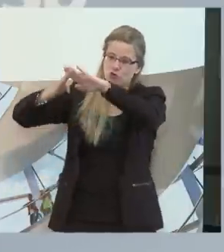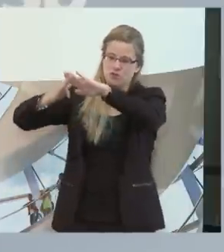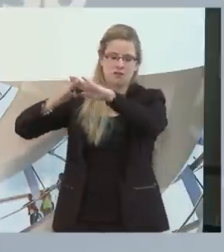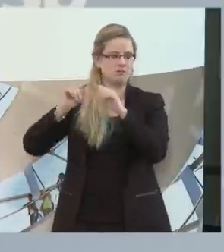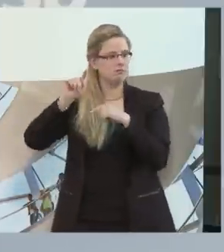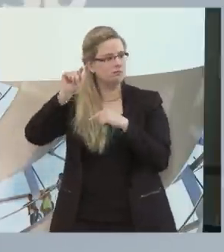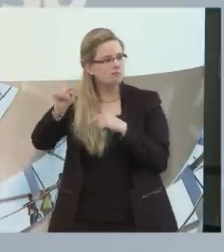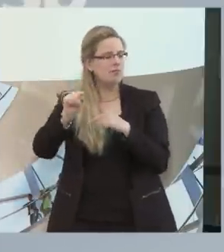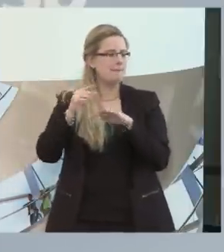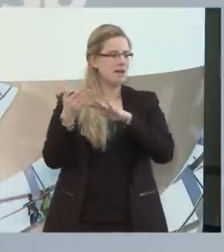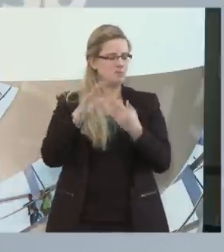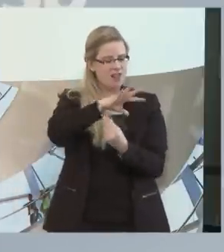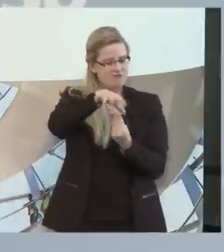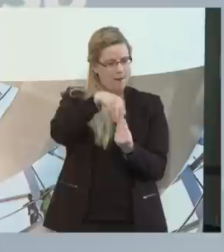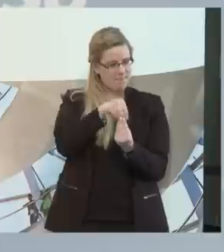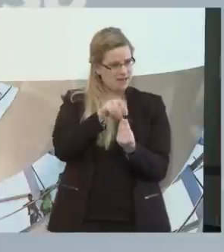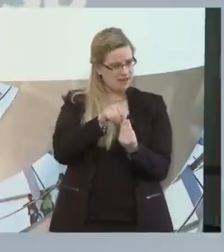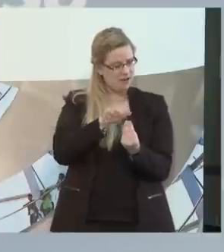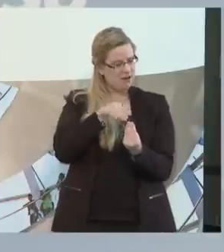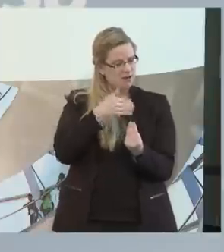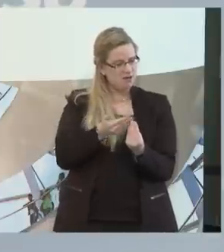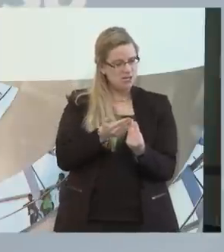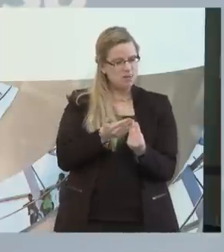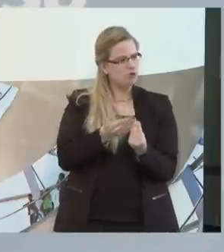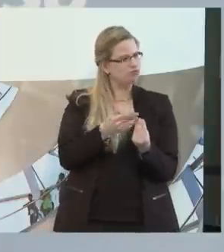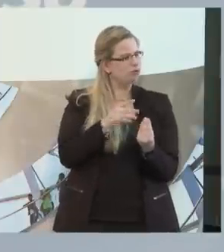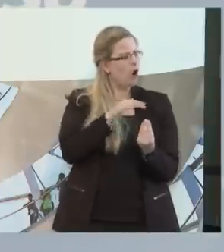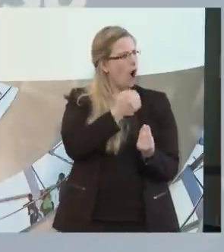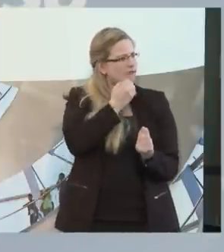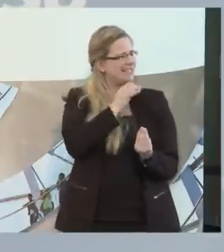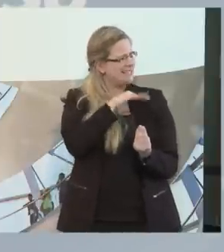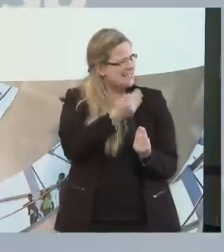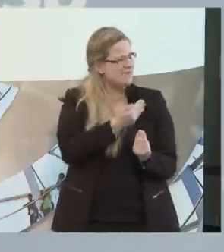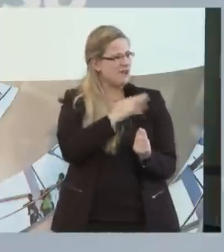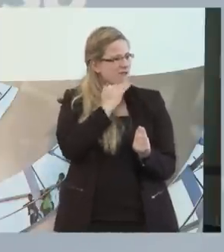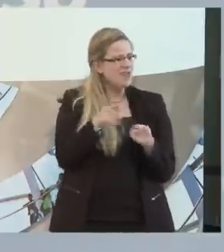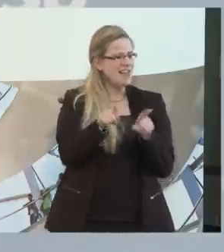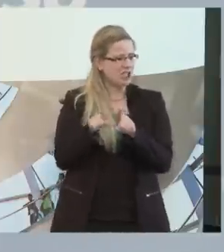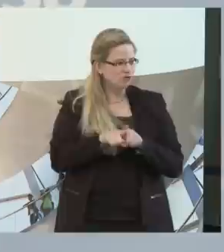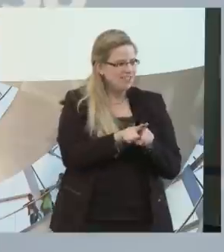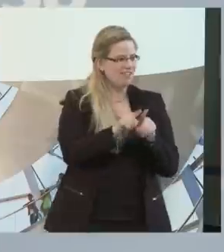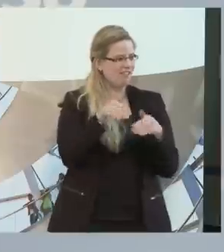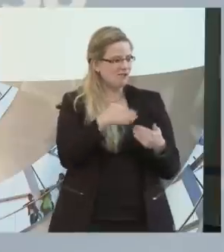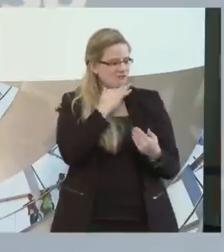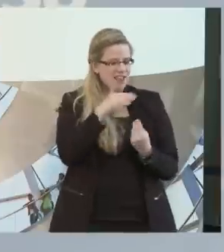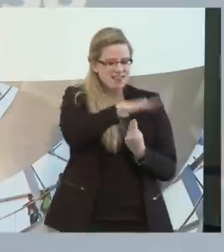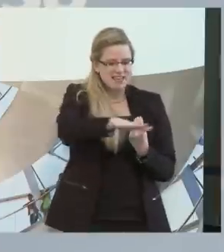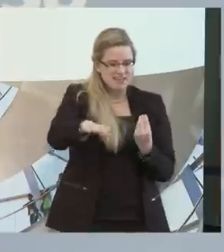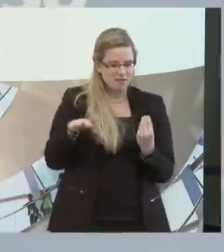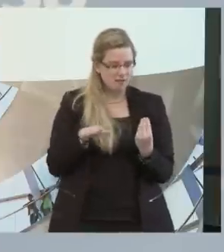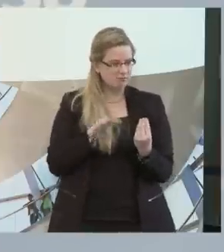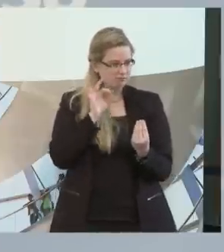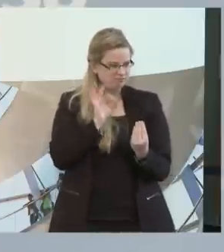gibt es ja meistens oder hoffentlich viele Geschwister und Kinder. Und da muss man auch immer sehen, wenn in der Familie ein